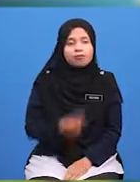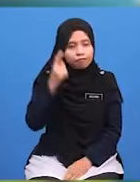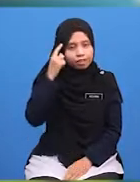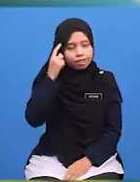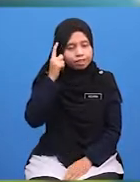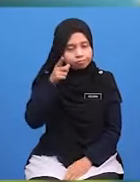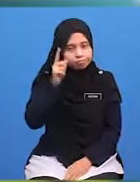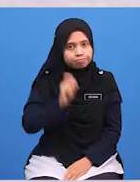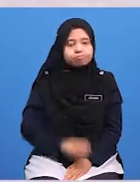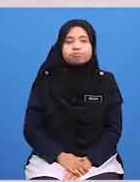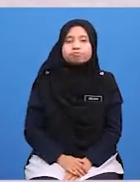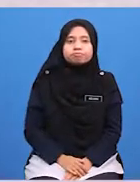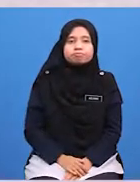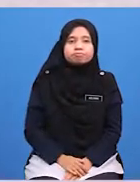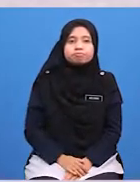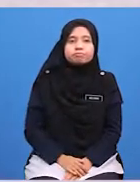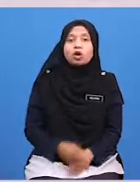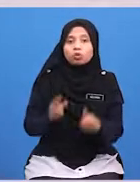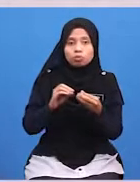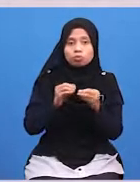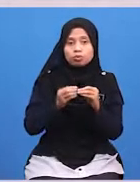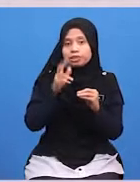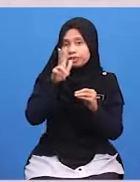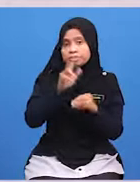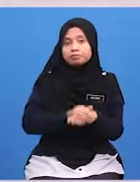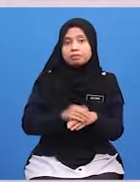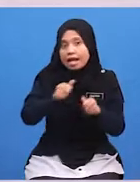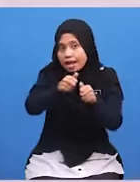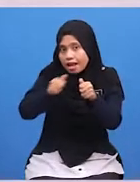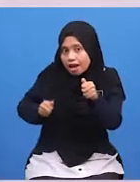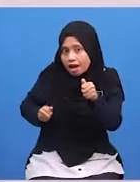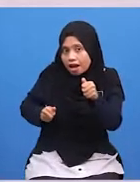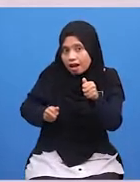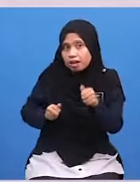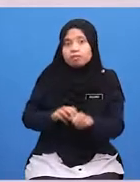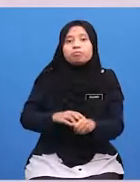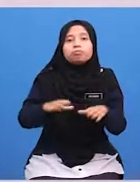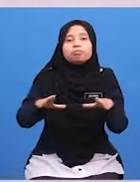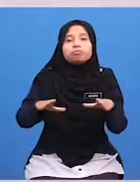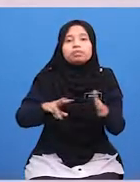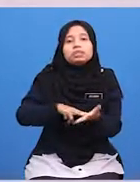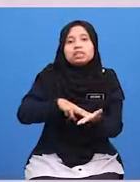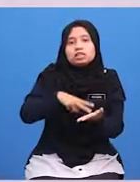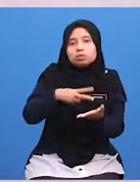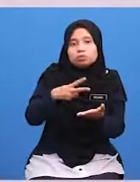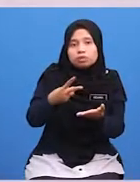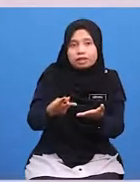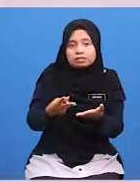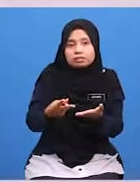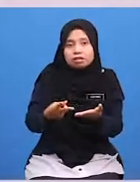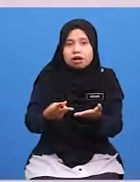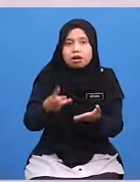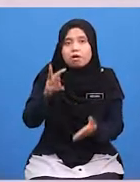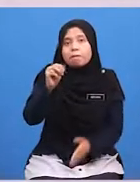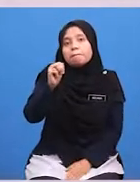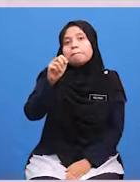Fikirkan Yang Ketiga Elakkan Daripada Melakukan Sesuatu